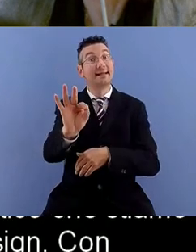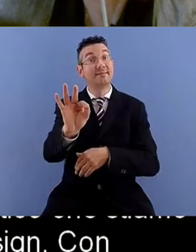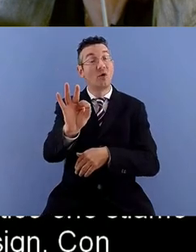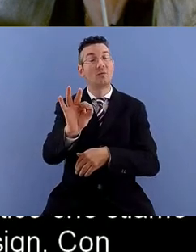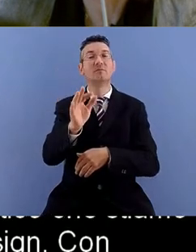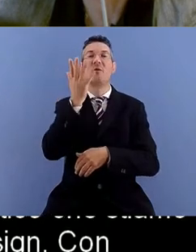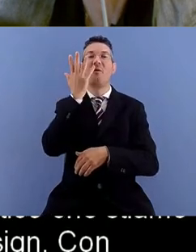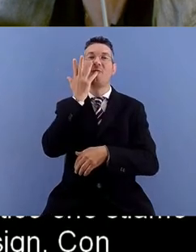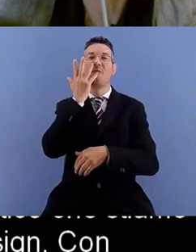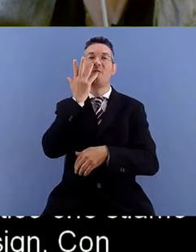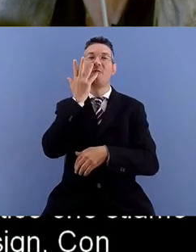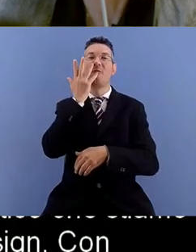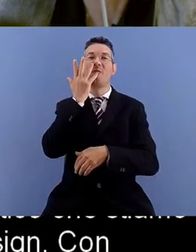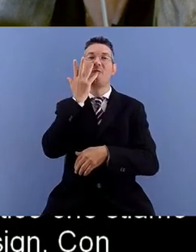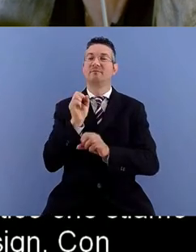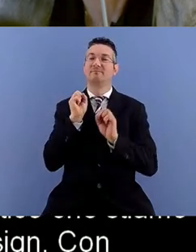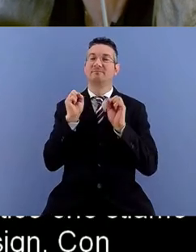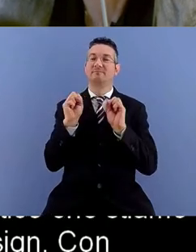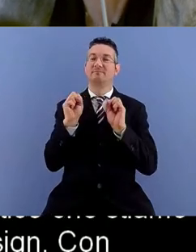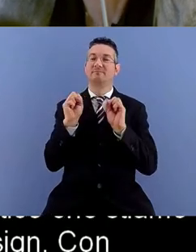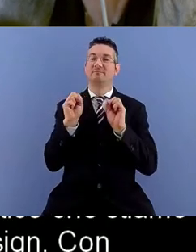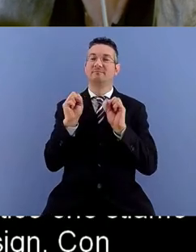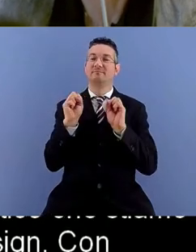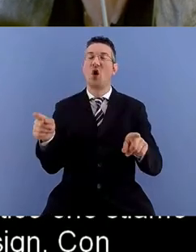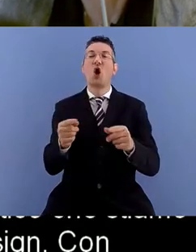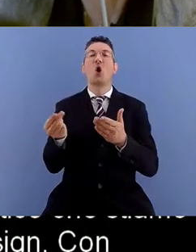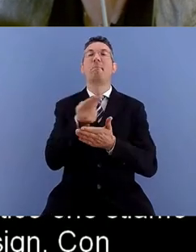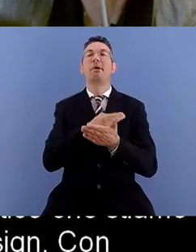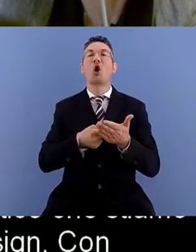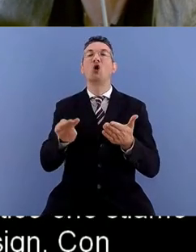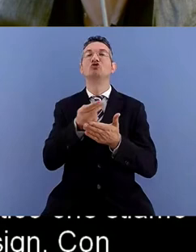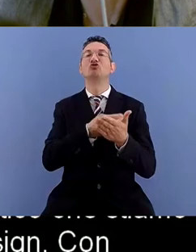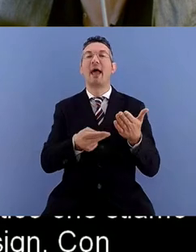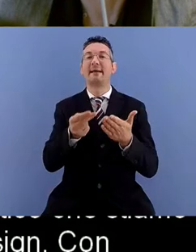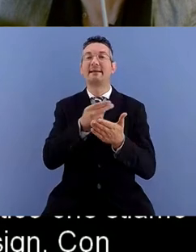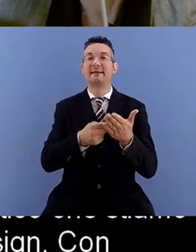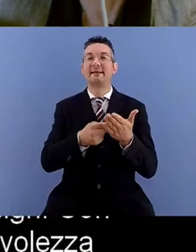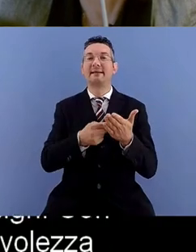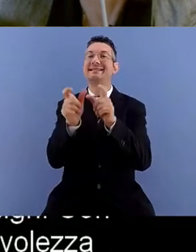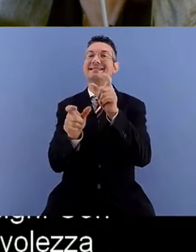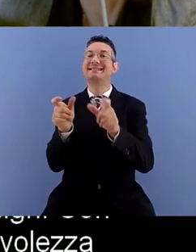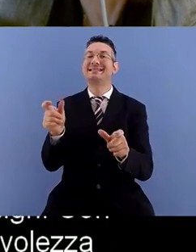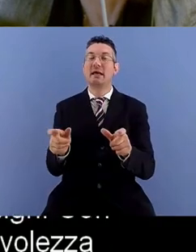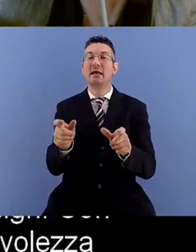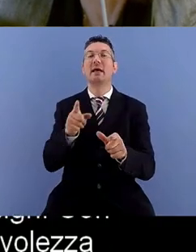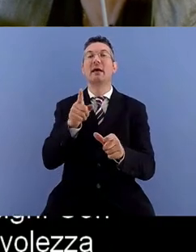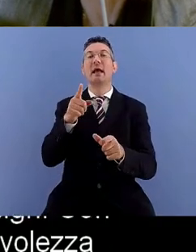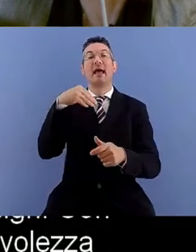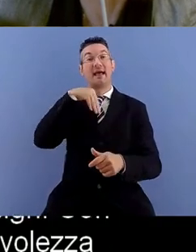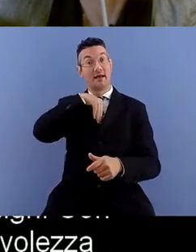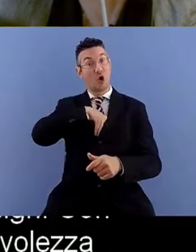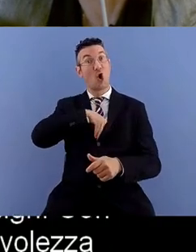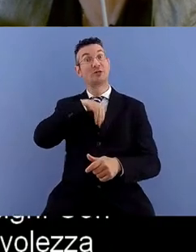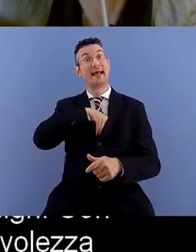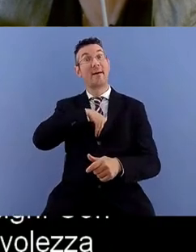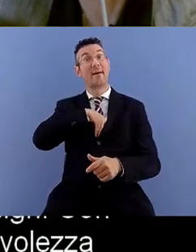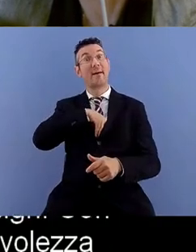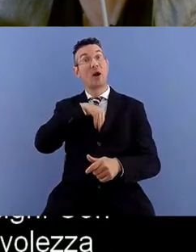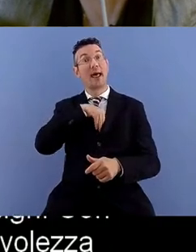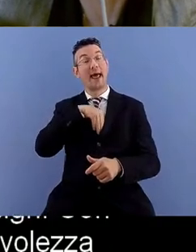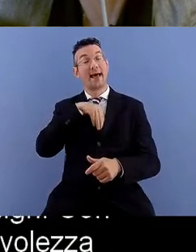progettisti che abbiano la consapevolezza innanzitutto del progetto